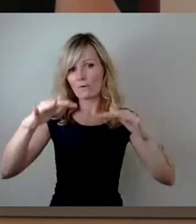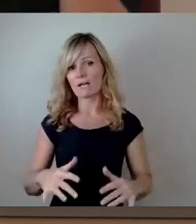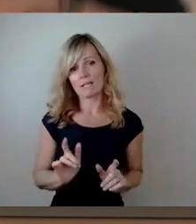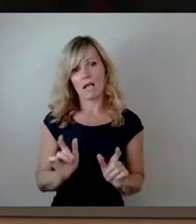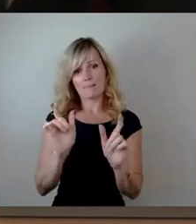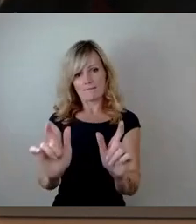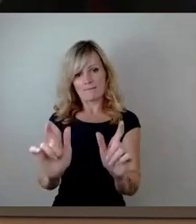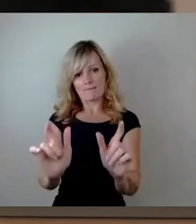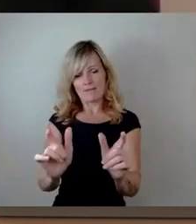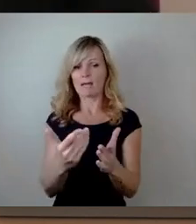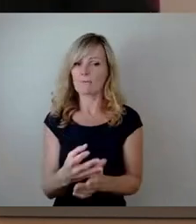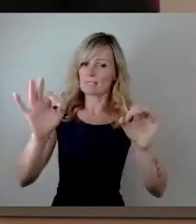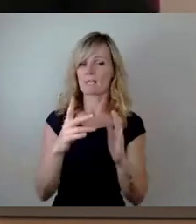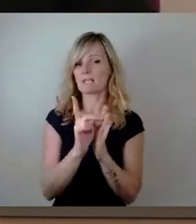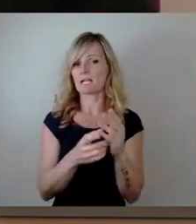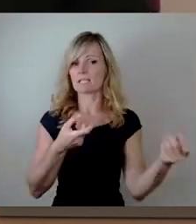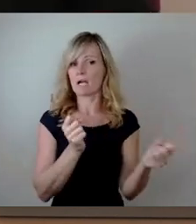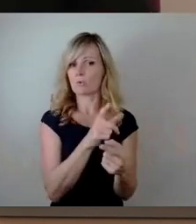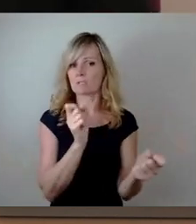Datenaustausch erfolgt stringent.